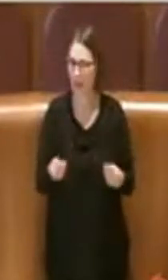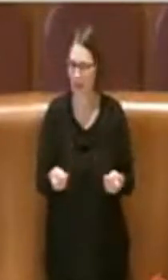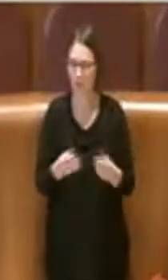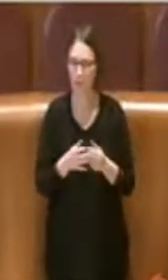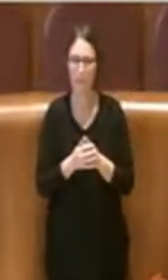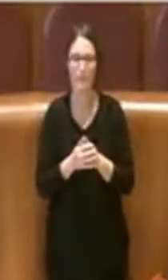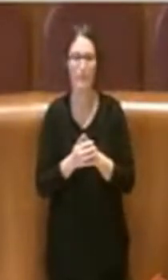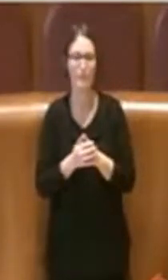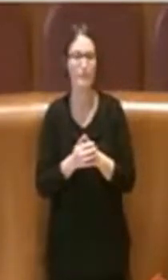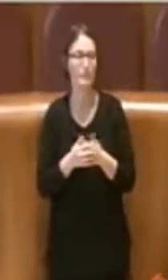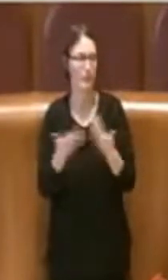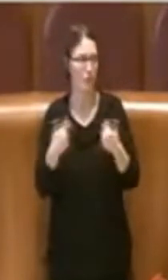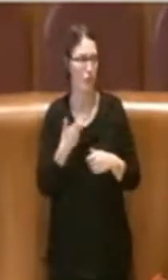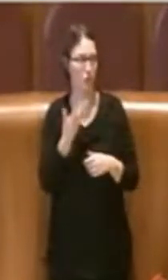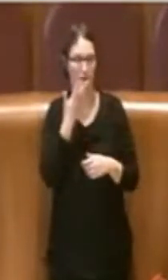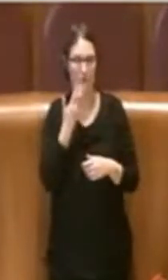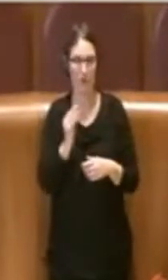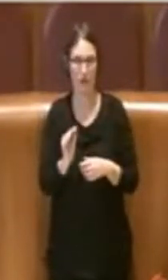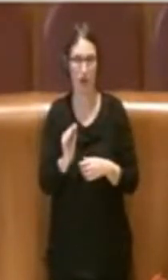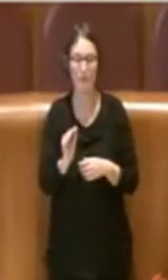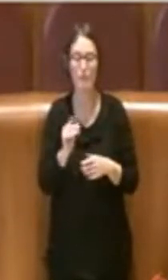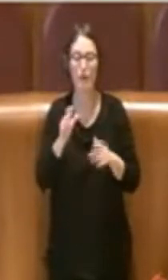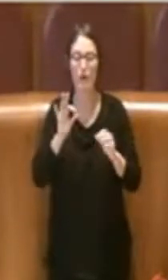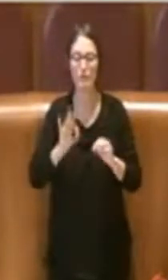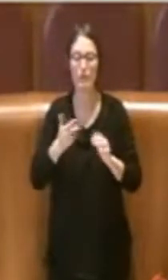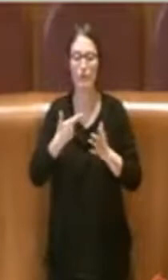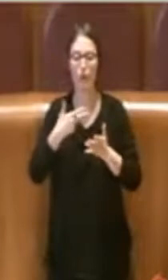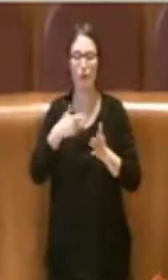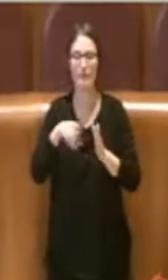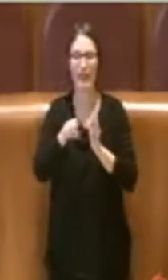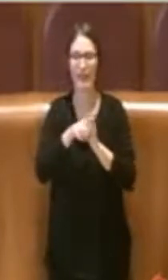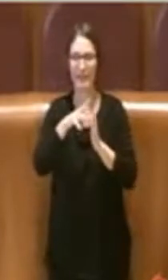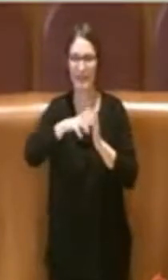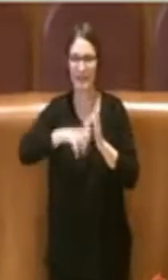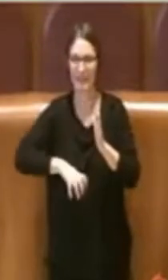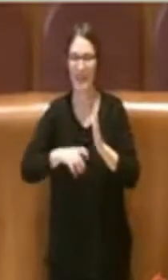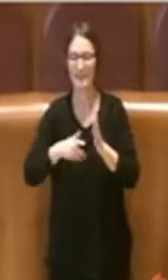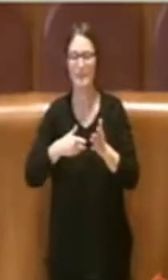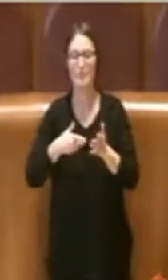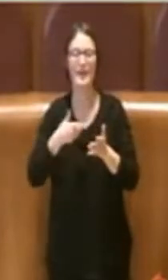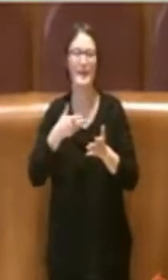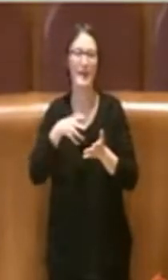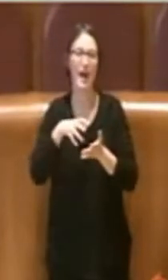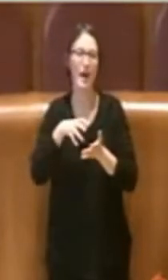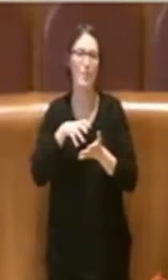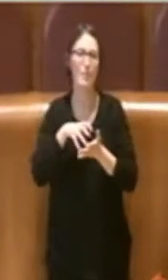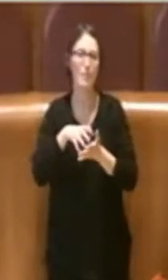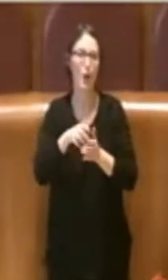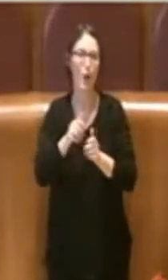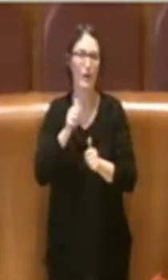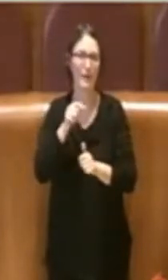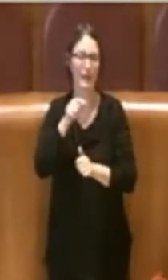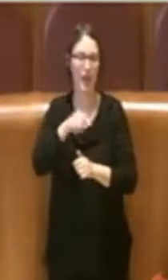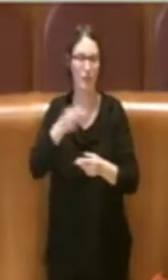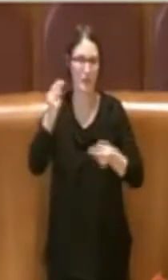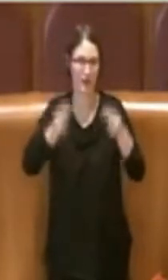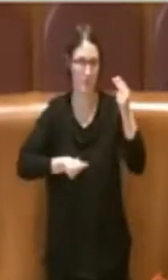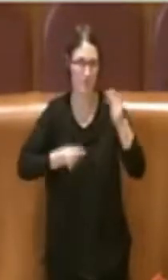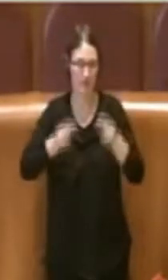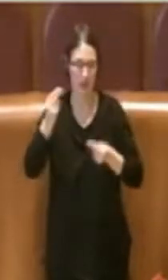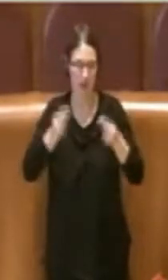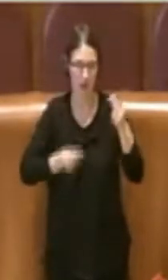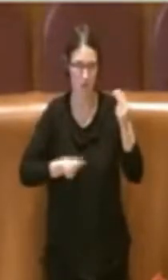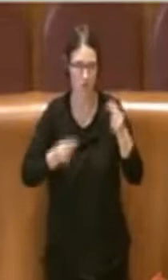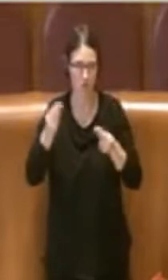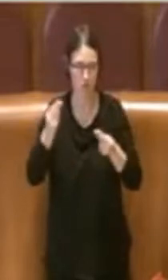della delibera propedeutica al bilancio, che è la determinazione dei servizi a domanda individuale,